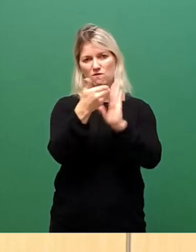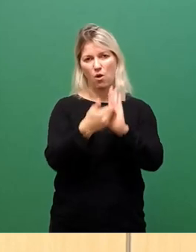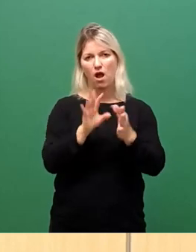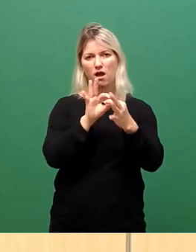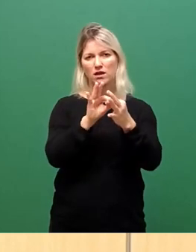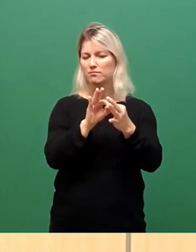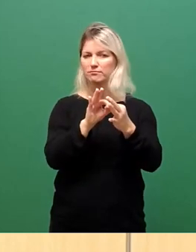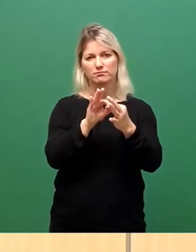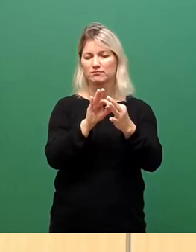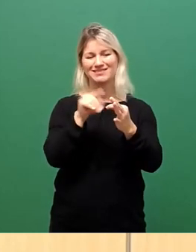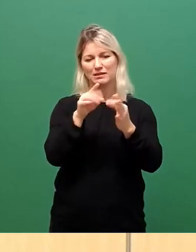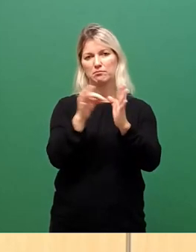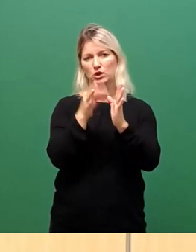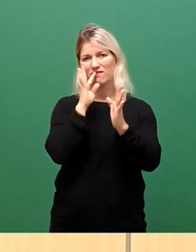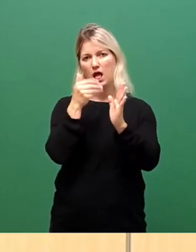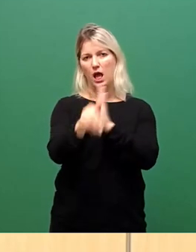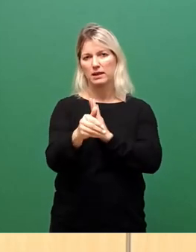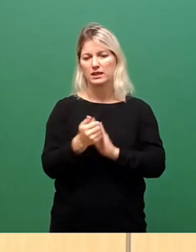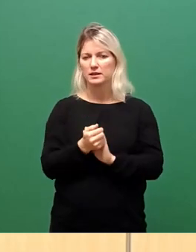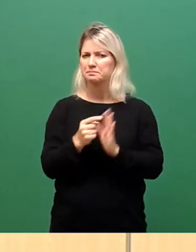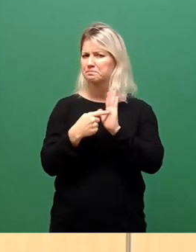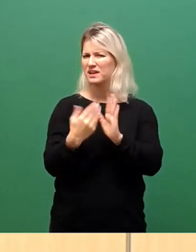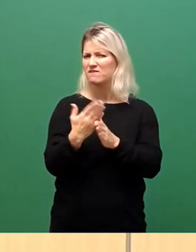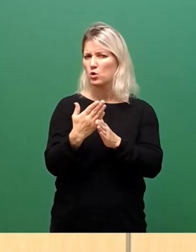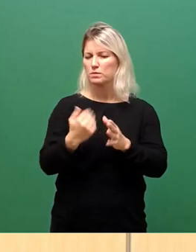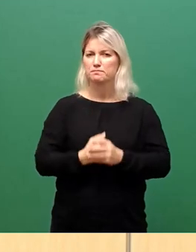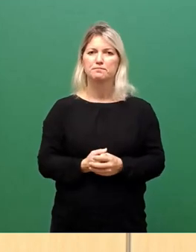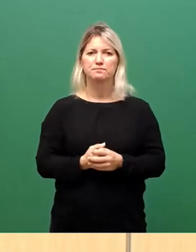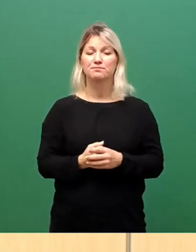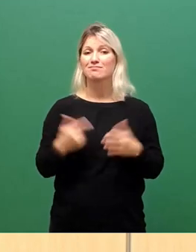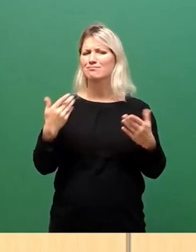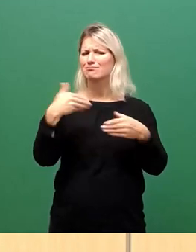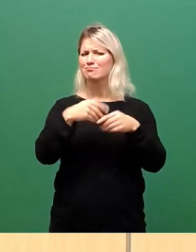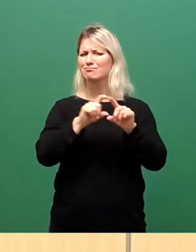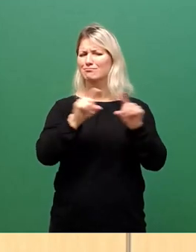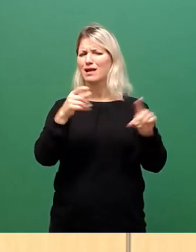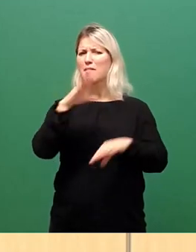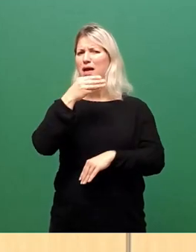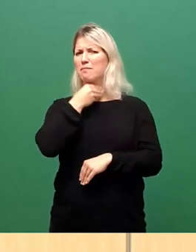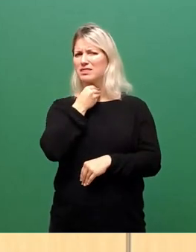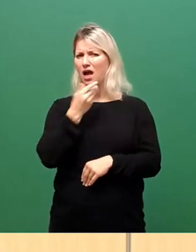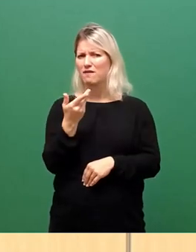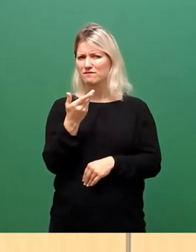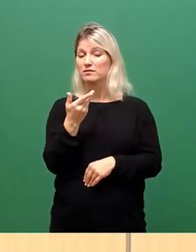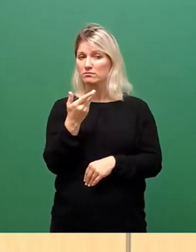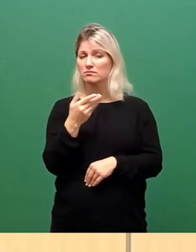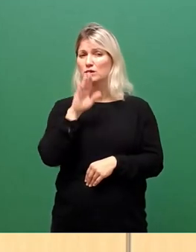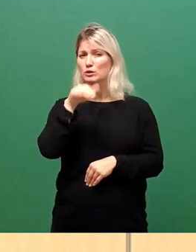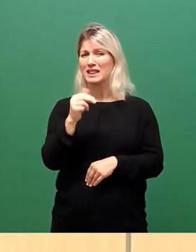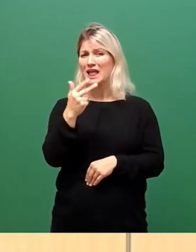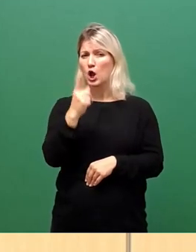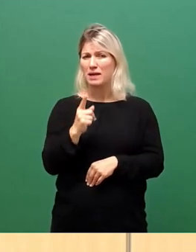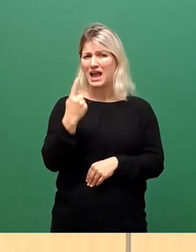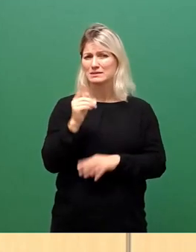ablehnen. Warum? Dort geht es um einen Mehrbedarf, um Mehraufwendungen von mehr als 3,1 Millionen Euro für